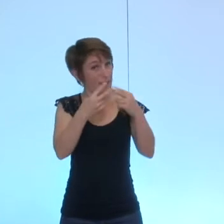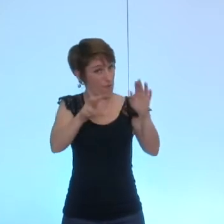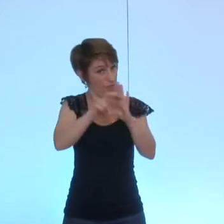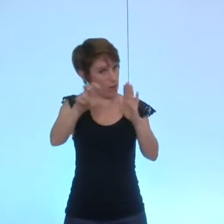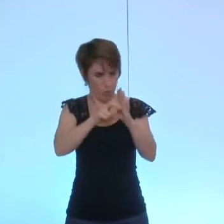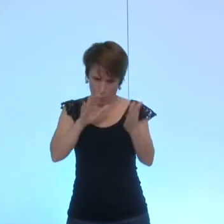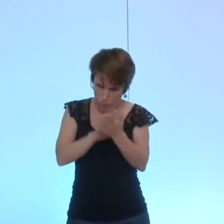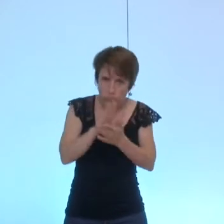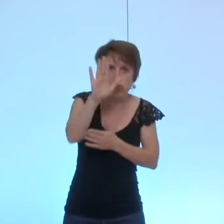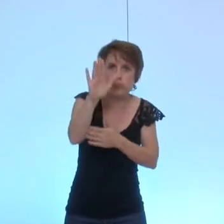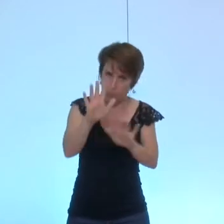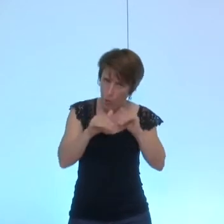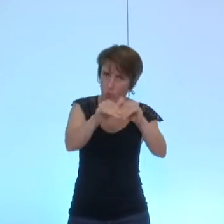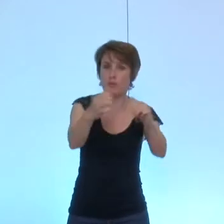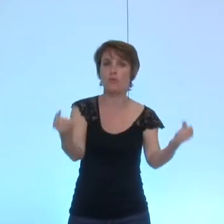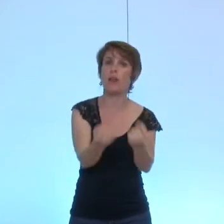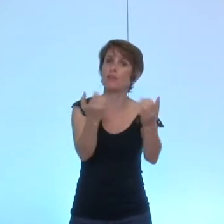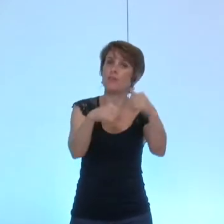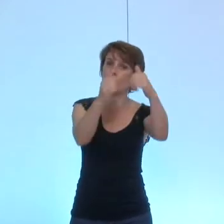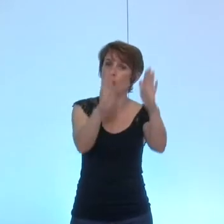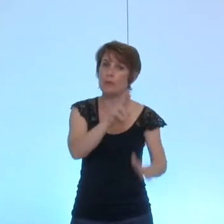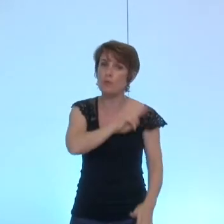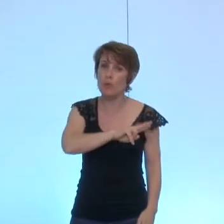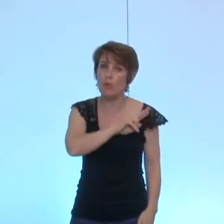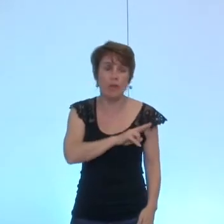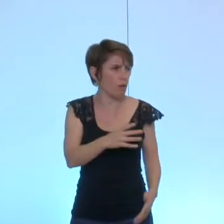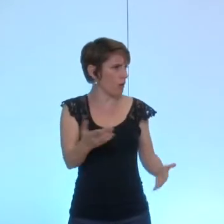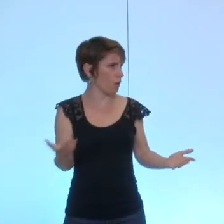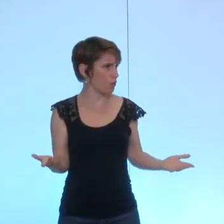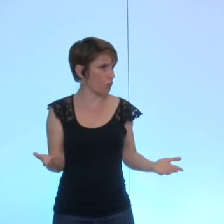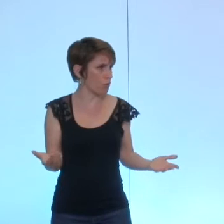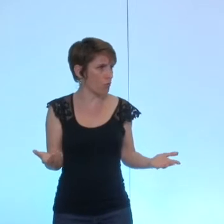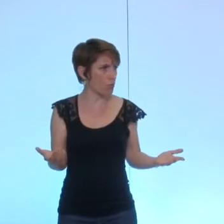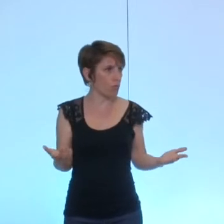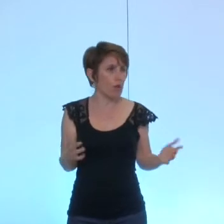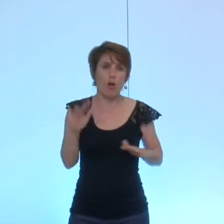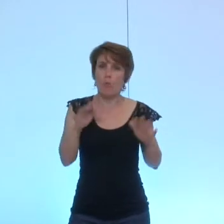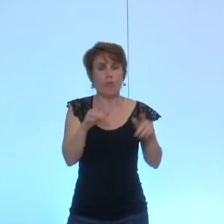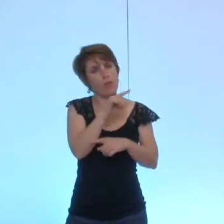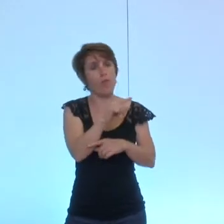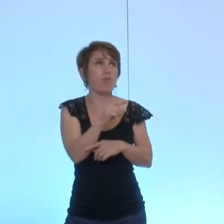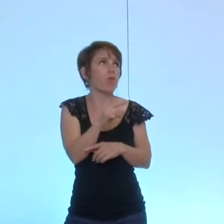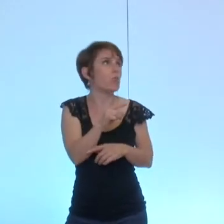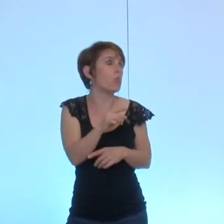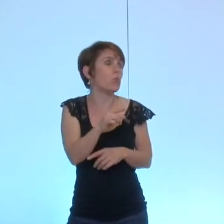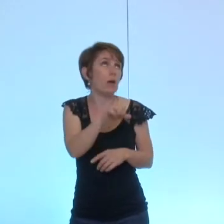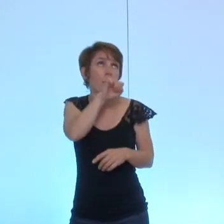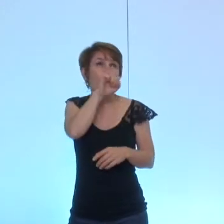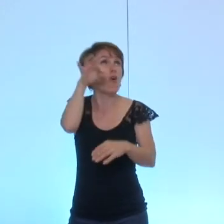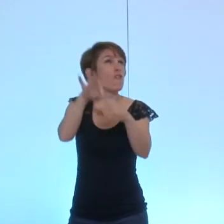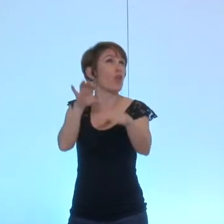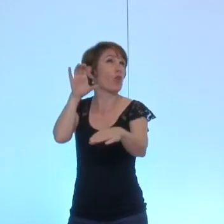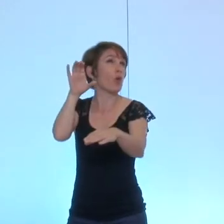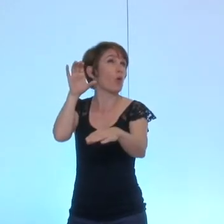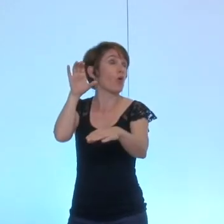de tous les grenoblois donc encore une fois sauf à ne pas par principe vouloir voter un amendement parce qu'il est